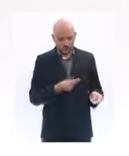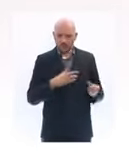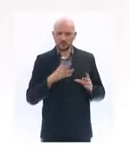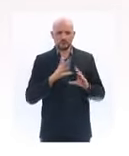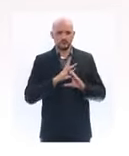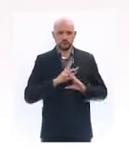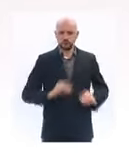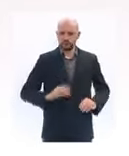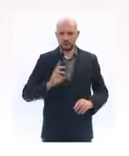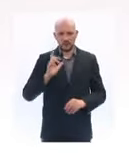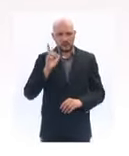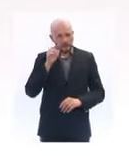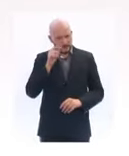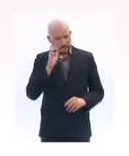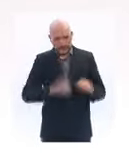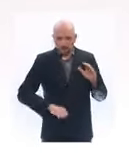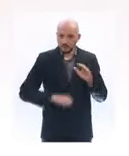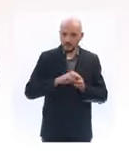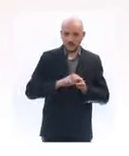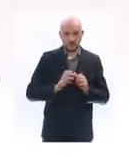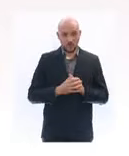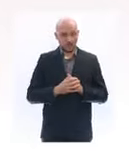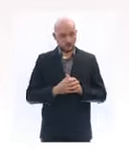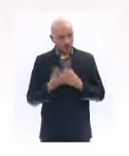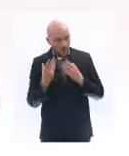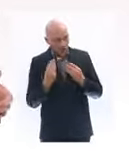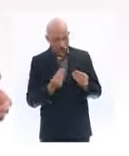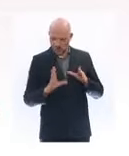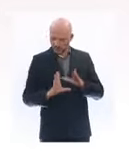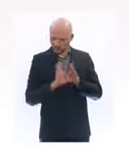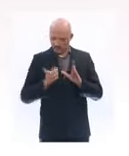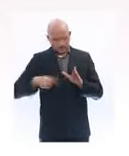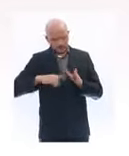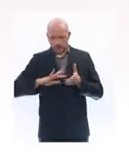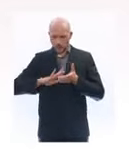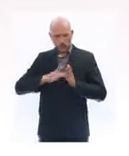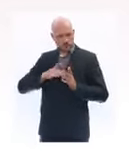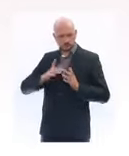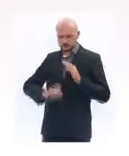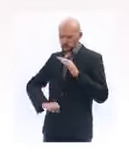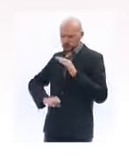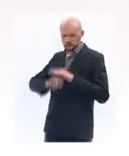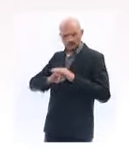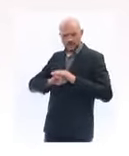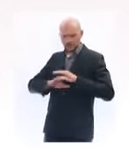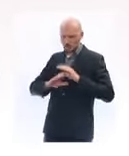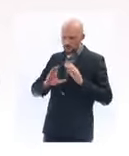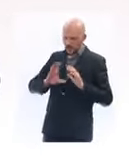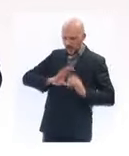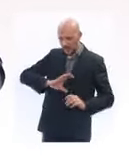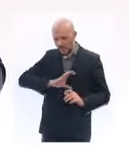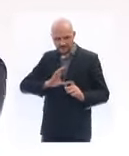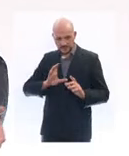à leur expliquer que nous faisons tout ce qui est en notre pouvoir, sauf sans doute prévoir l'imprévisible,